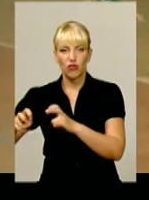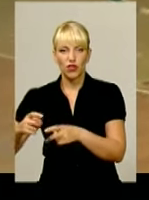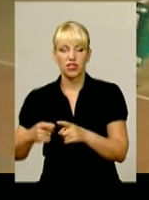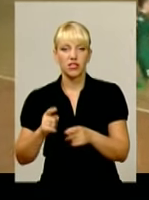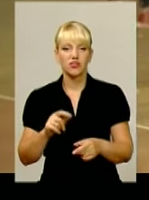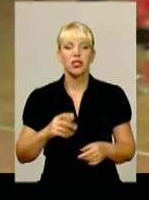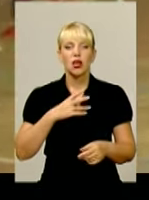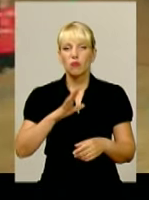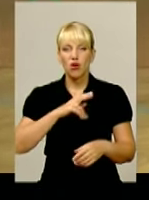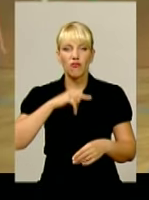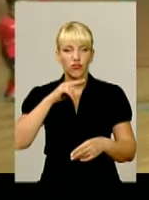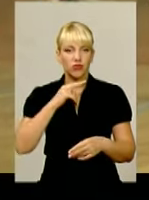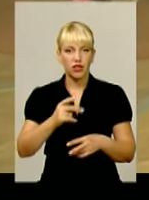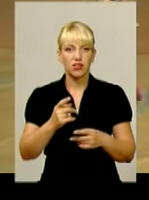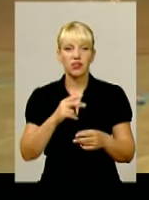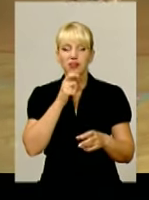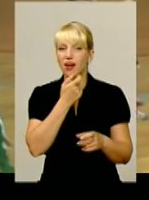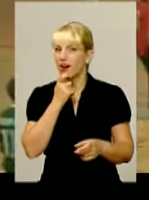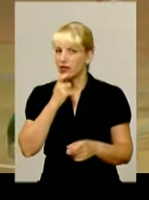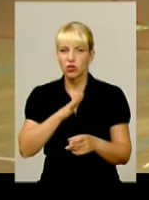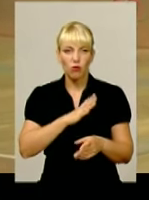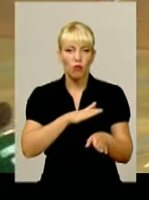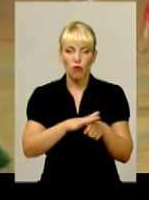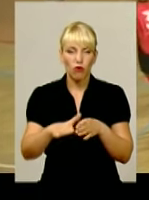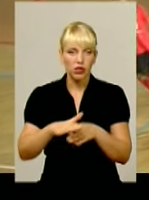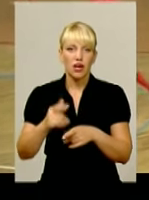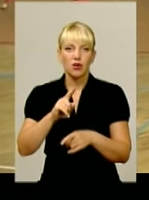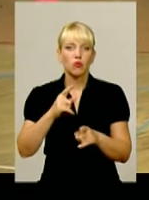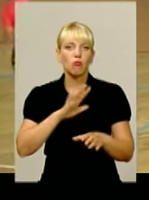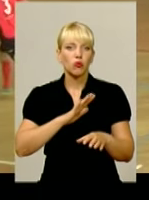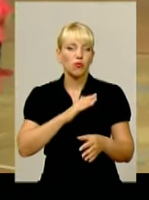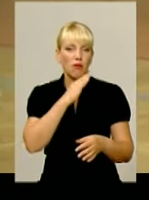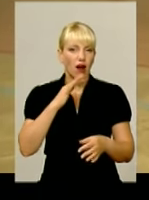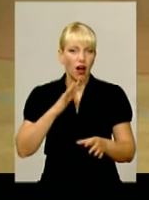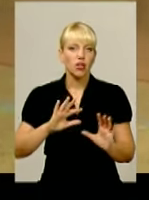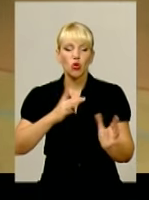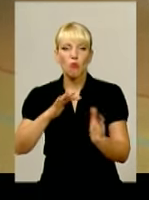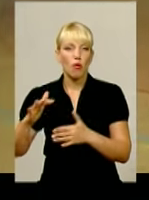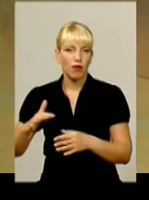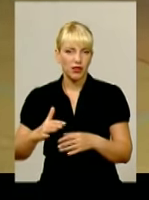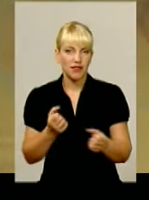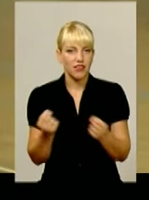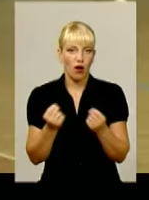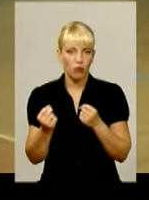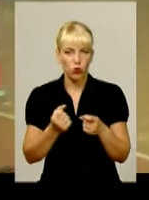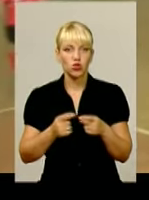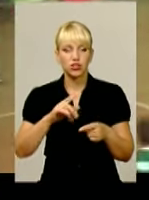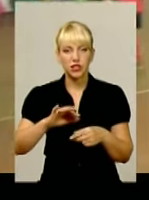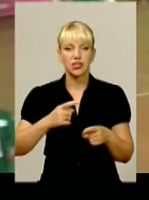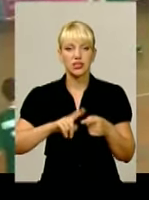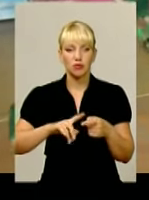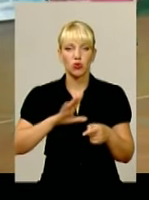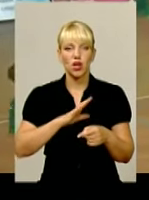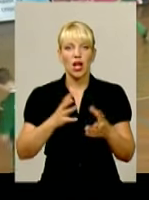заволоділи глядацькою вагою з перших хвилин матчу. А все через напружені моменти, якими був насичений увесь матч. Рахунок цієї зустрічі – 4